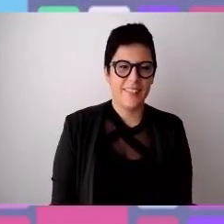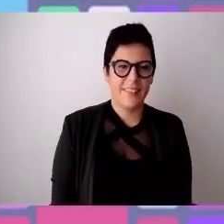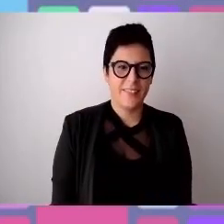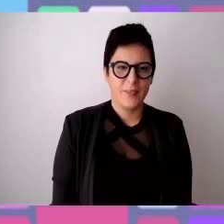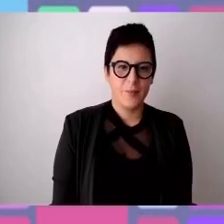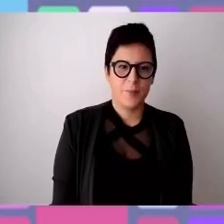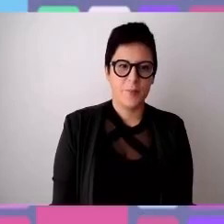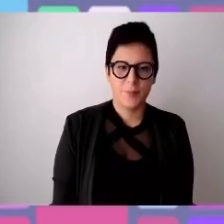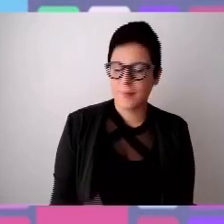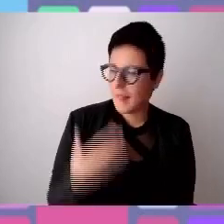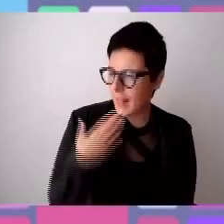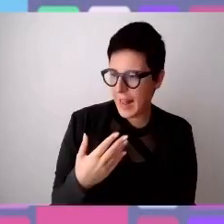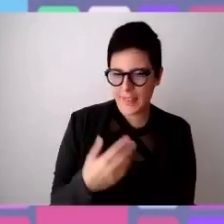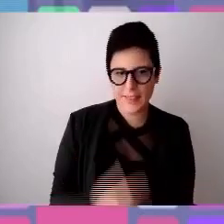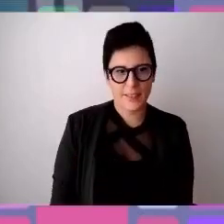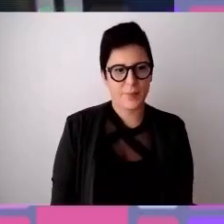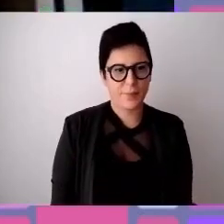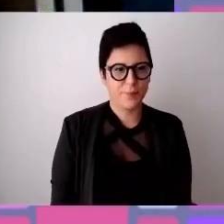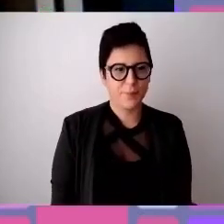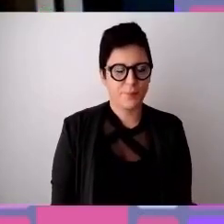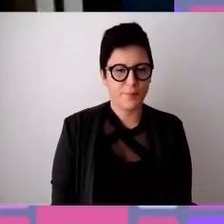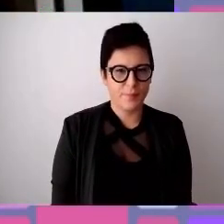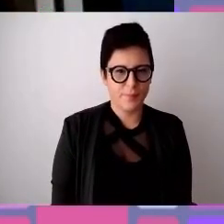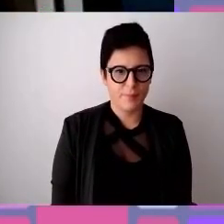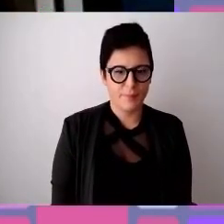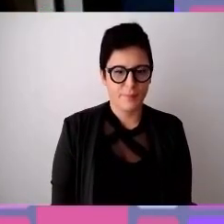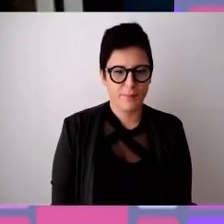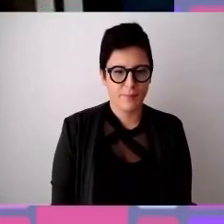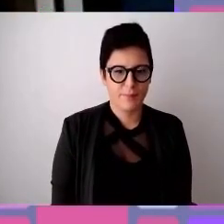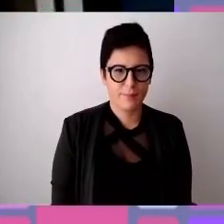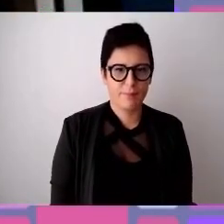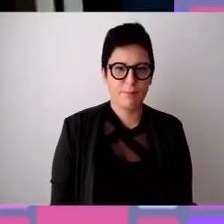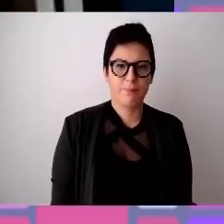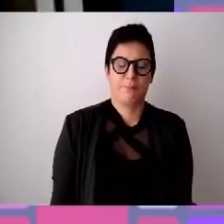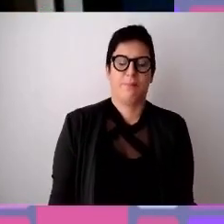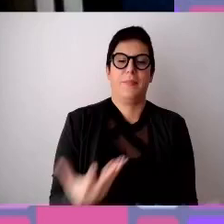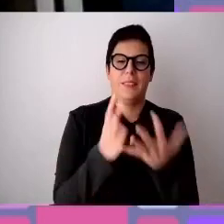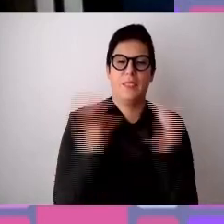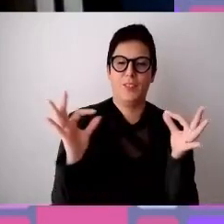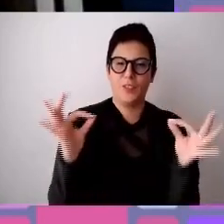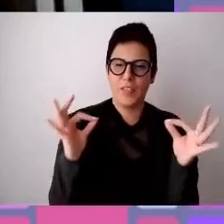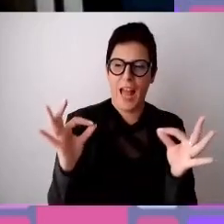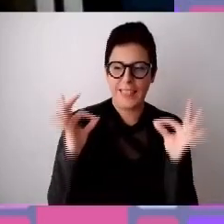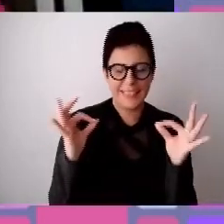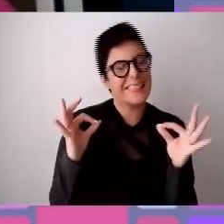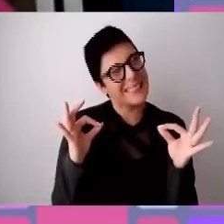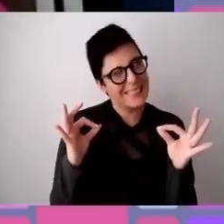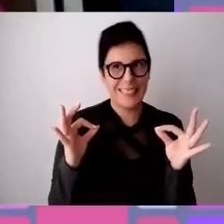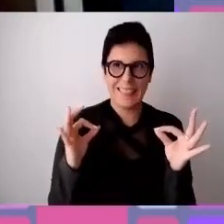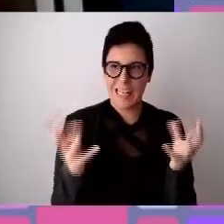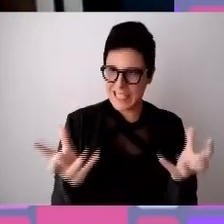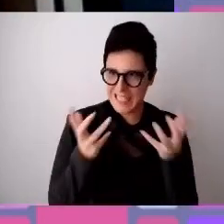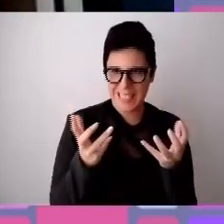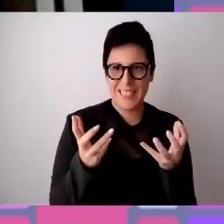Grazie a te Clemente, devo dire che hai detto alcune frasi che sono veramente molto nette e